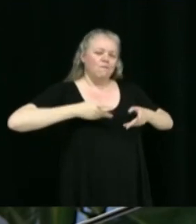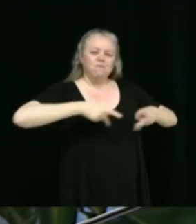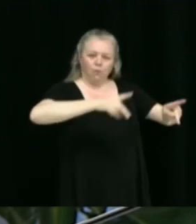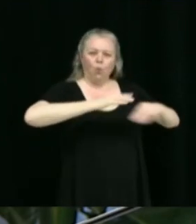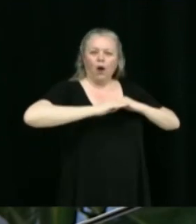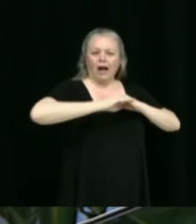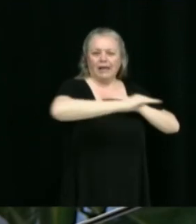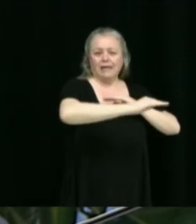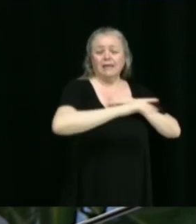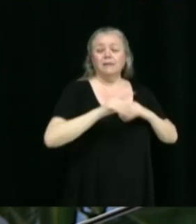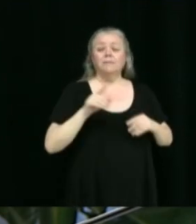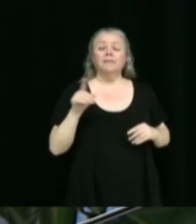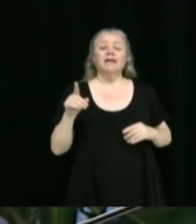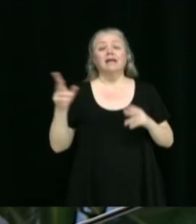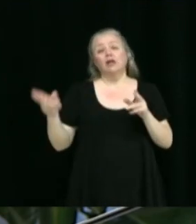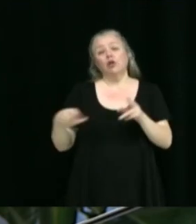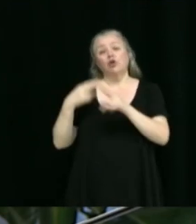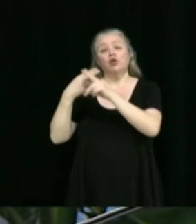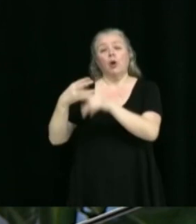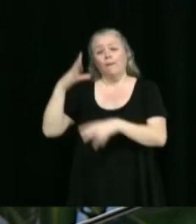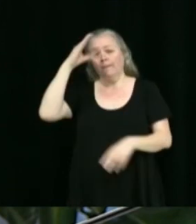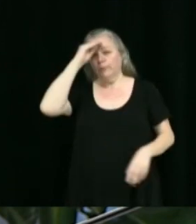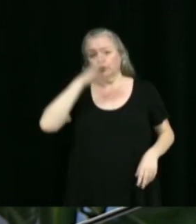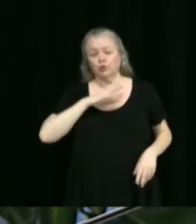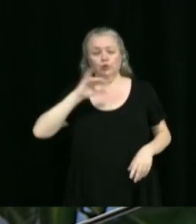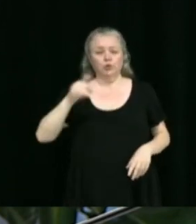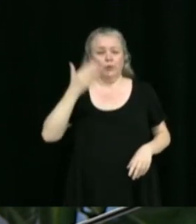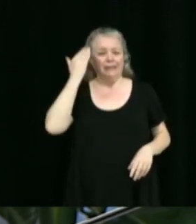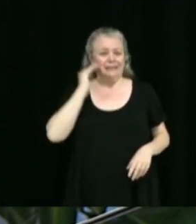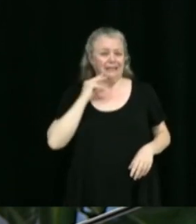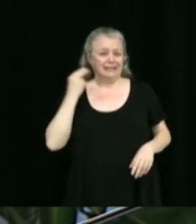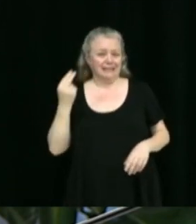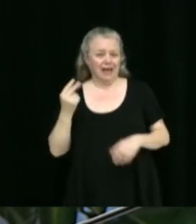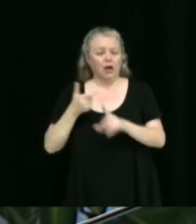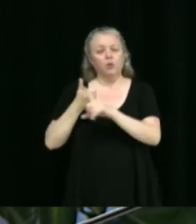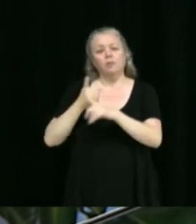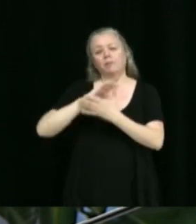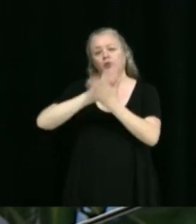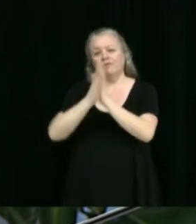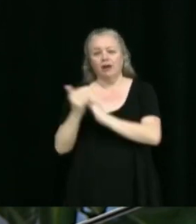de M. Joël Saint-Hilaire au poste-cadre de contre-maître division environnement.